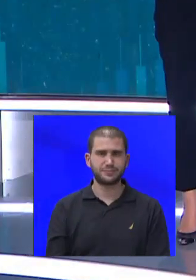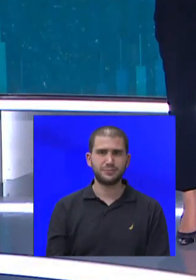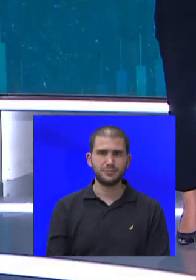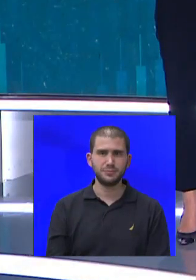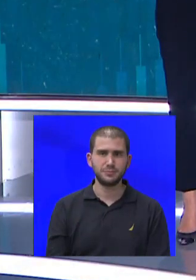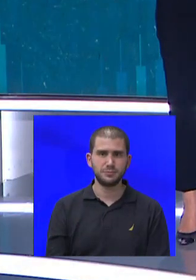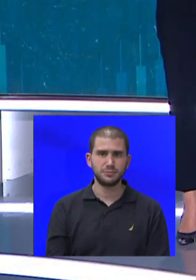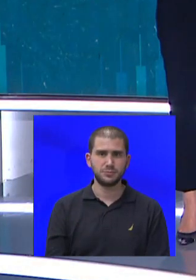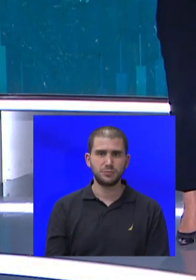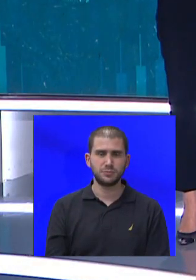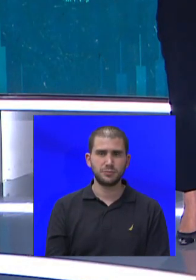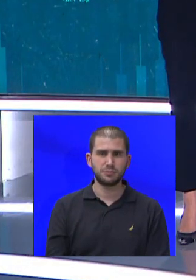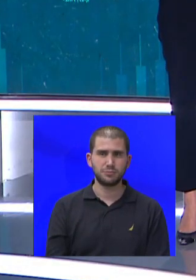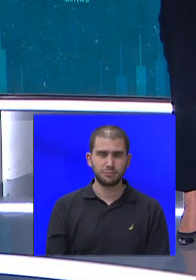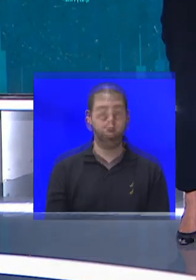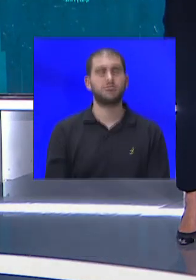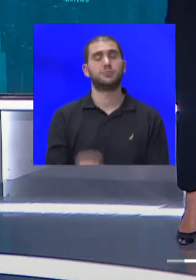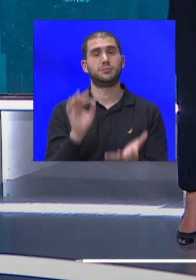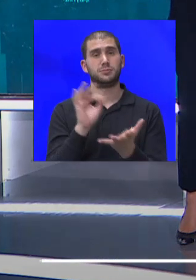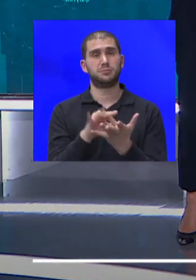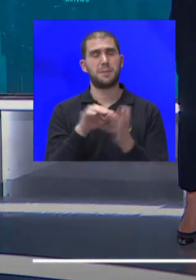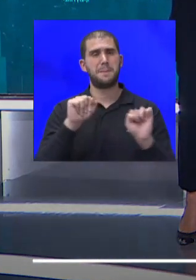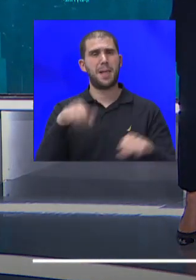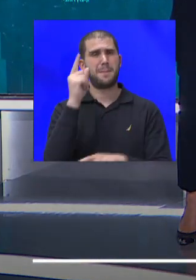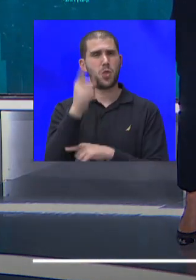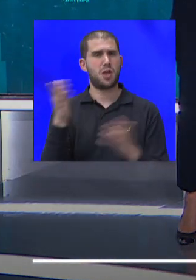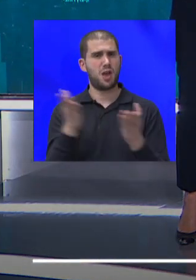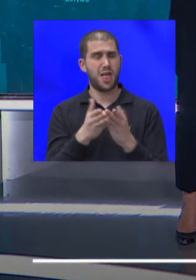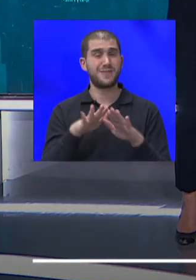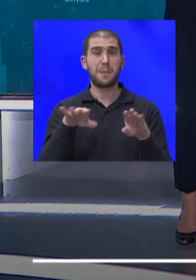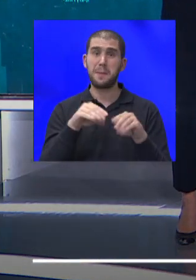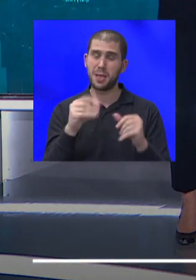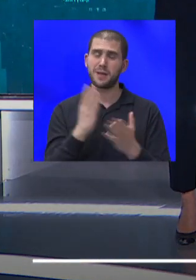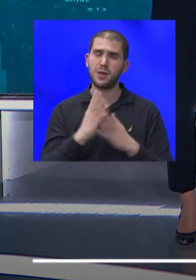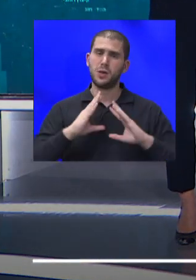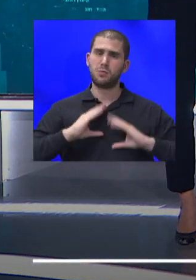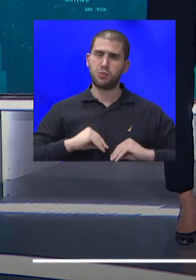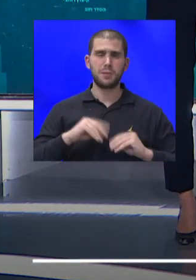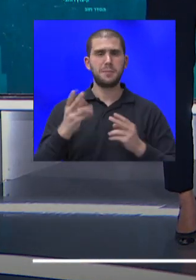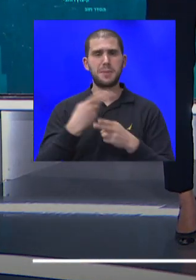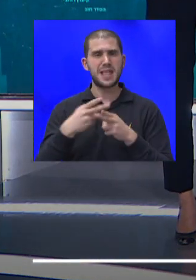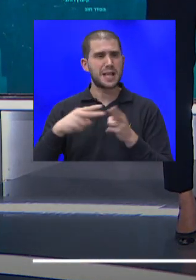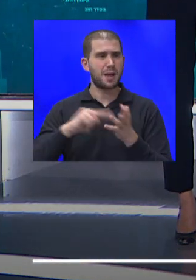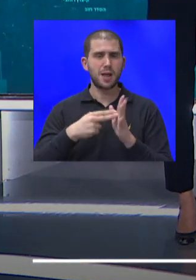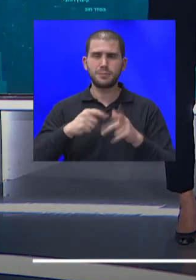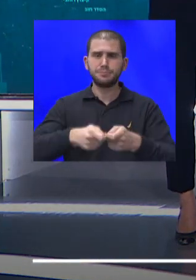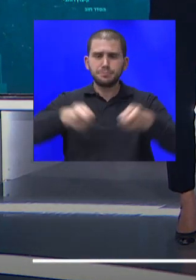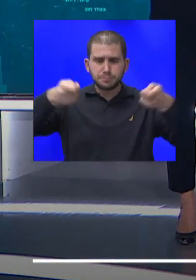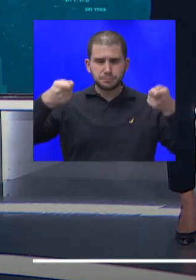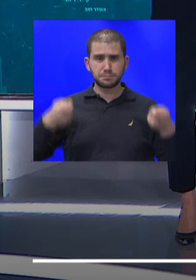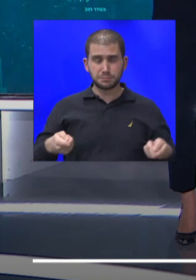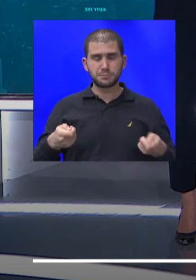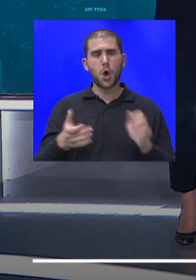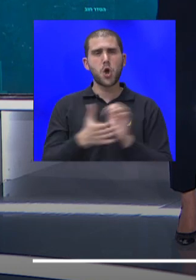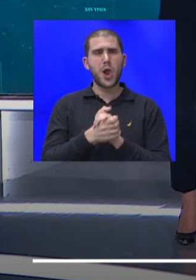אז בזמן שבעלי המלונות, בעלת ובים המלח, הם מעבררים את החדרים ומותחים את המצאים, הקולגות שלהם ברחבי הארץ יכולים